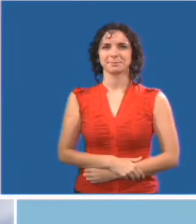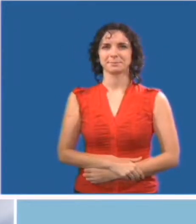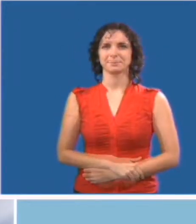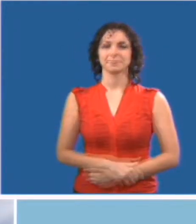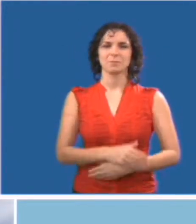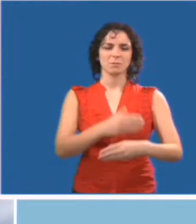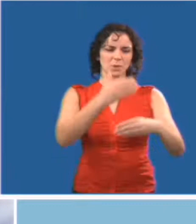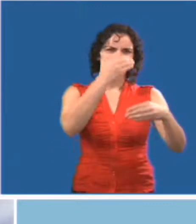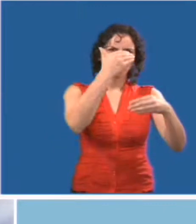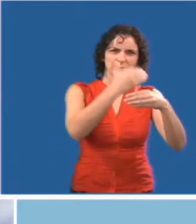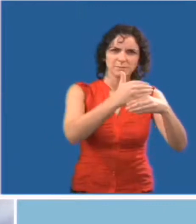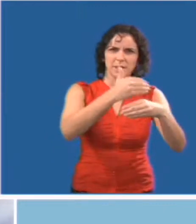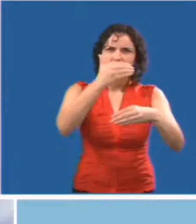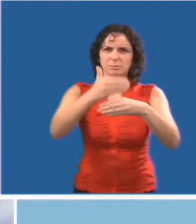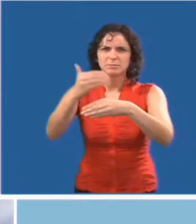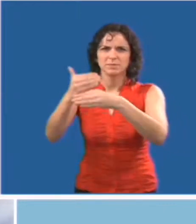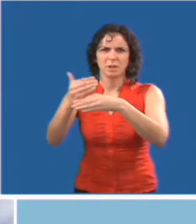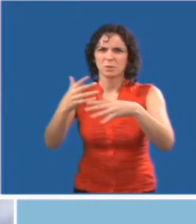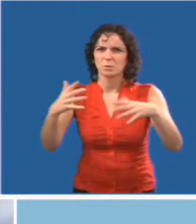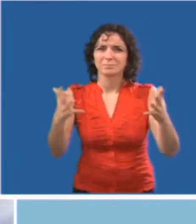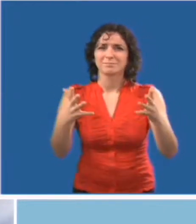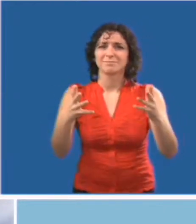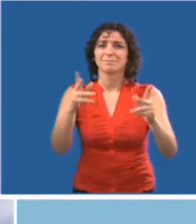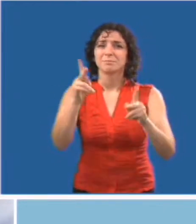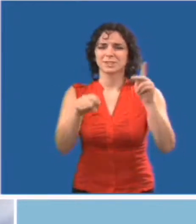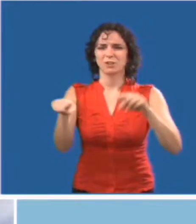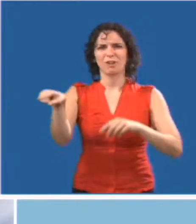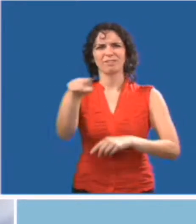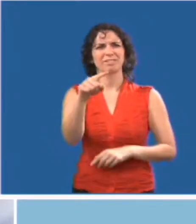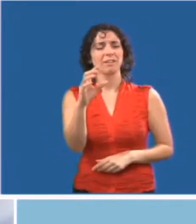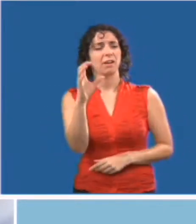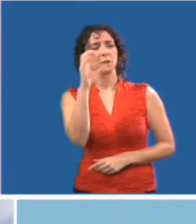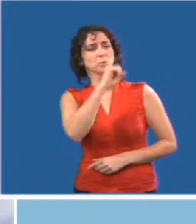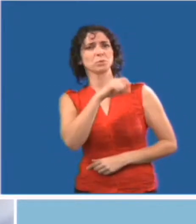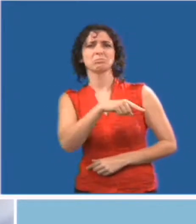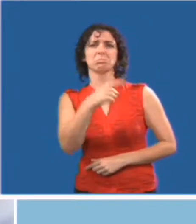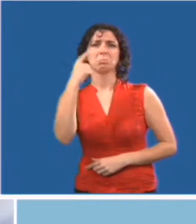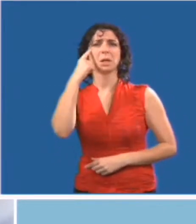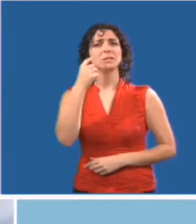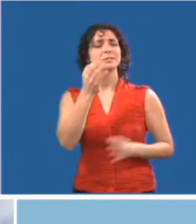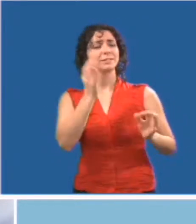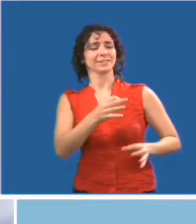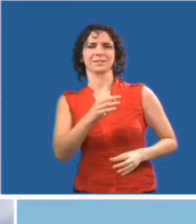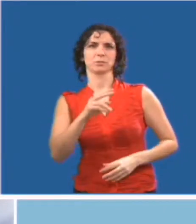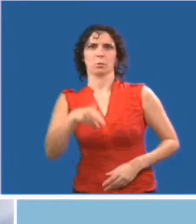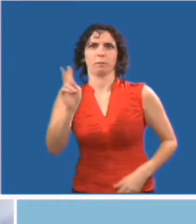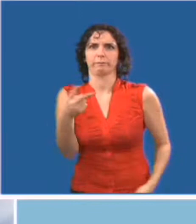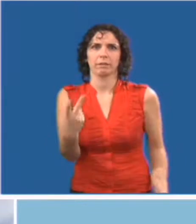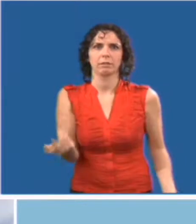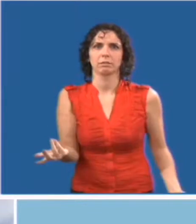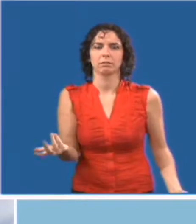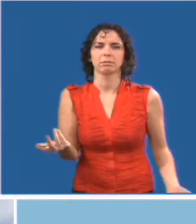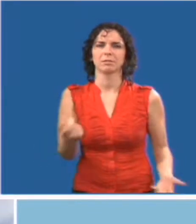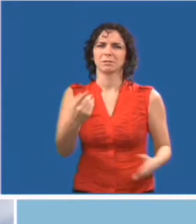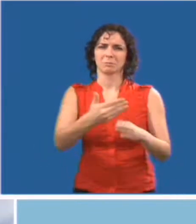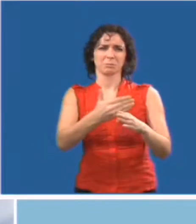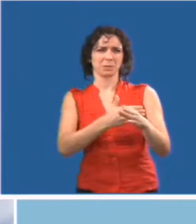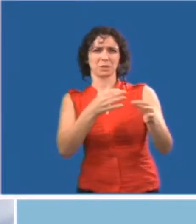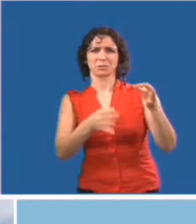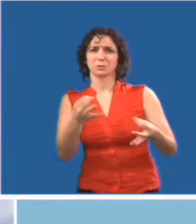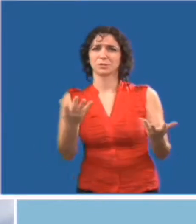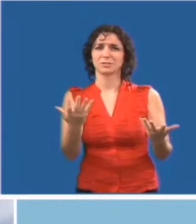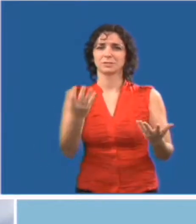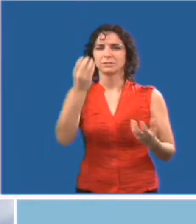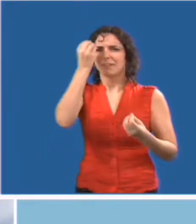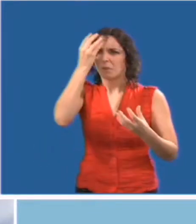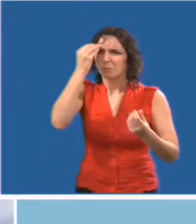handicapées de participer pleinement à la société. La partialité, les stéréotypes, les préjudices,